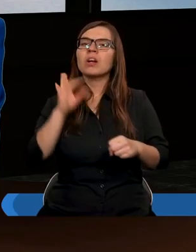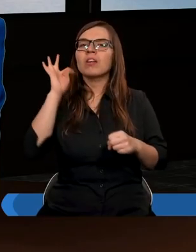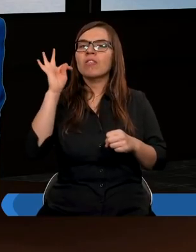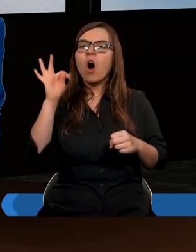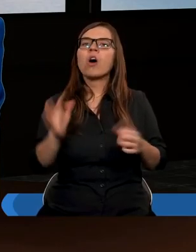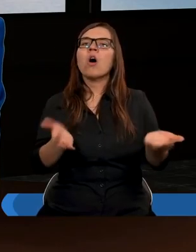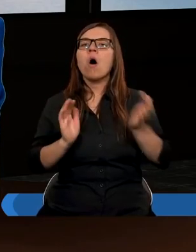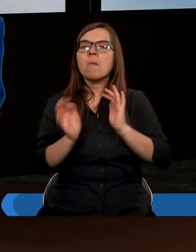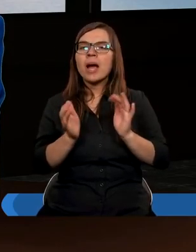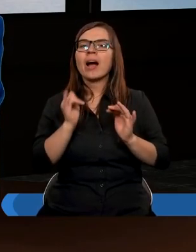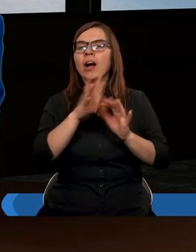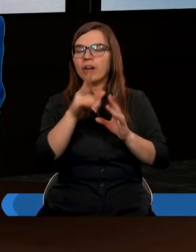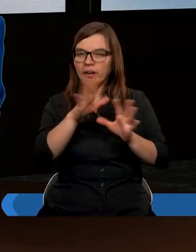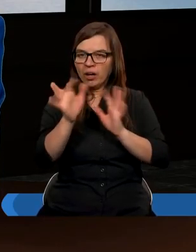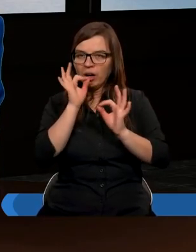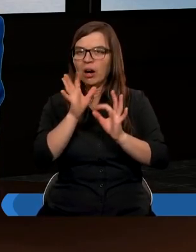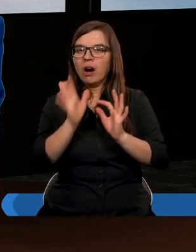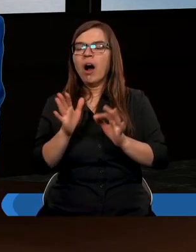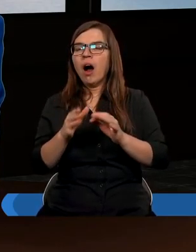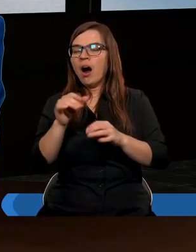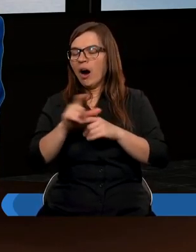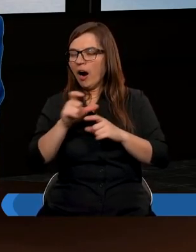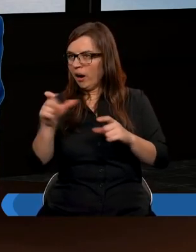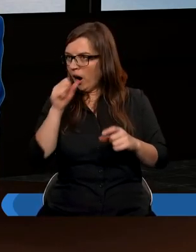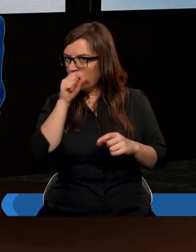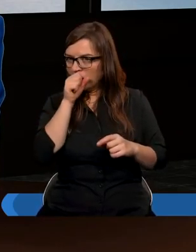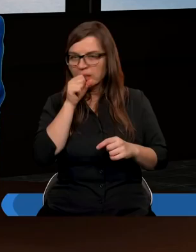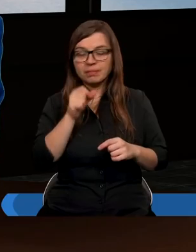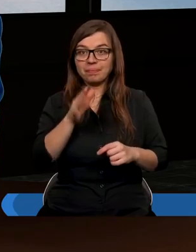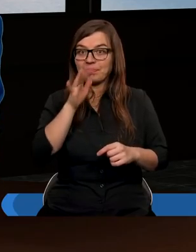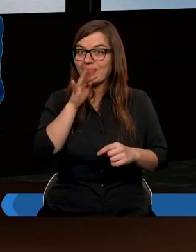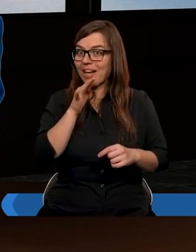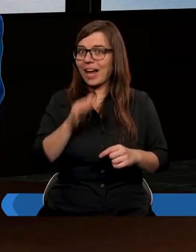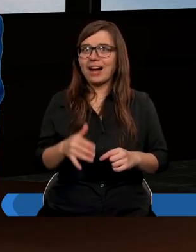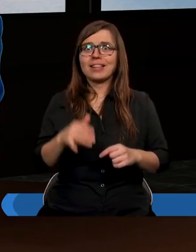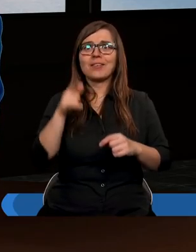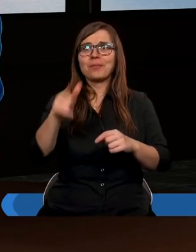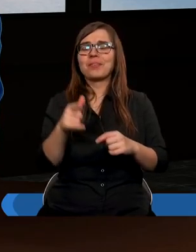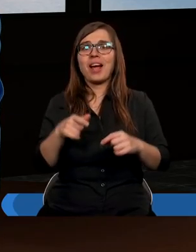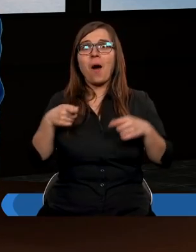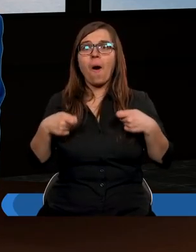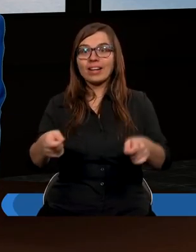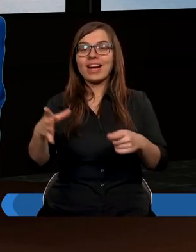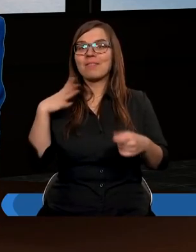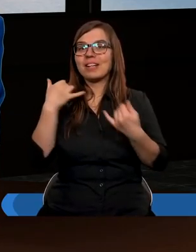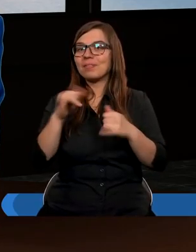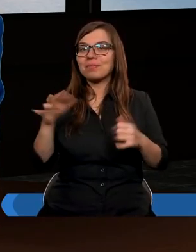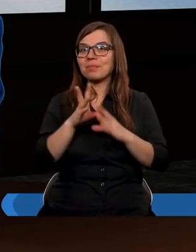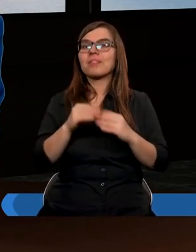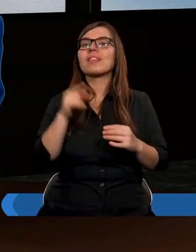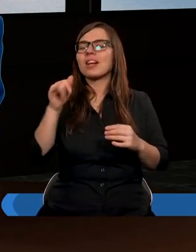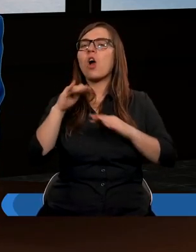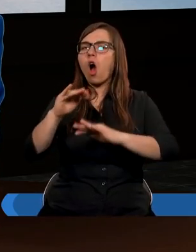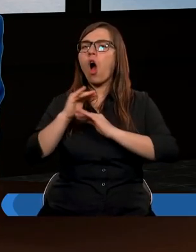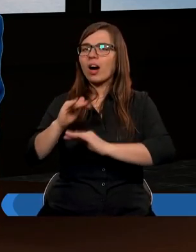opiekę i pomoc. I mówi, że w czasach Izraelitów oni mieli pola, byli rolnikami, mieli tam stada. I mówi, że będzie